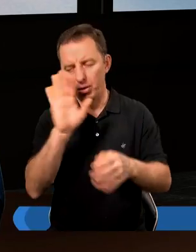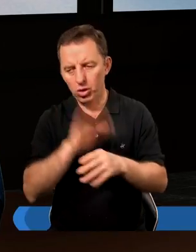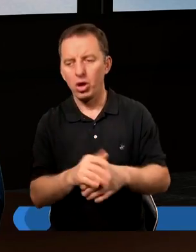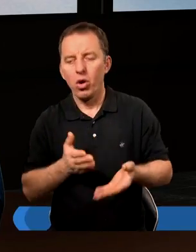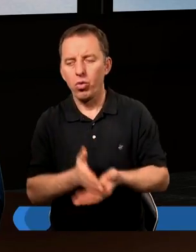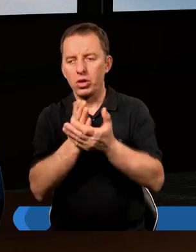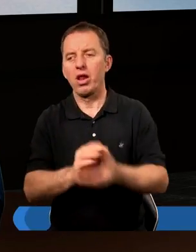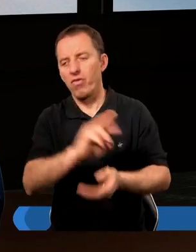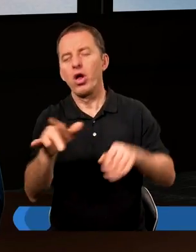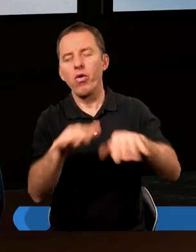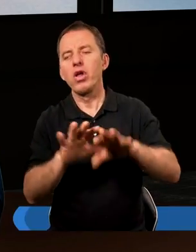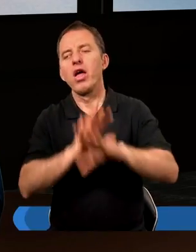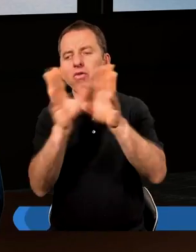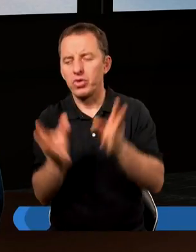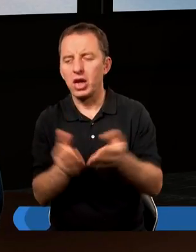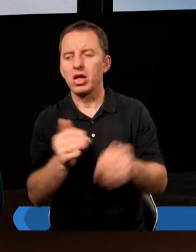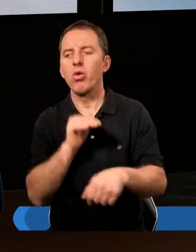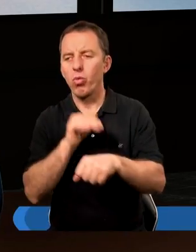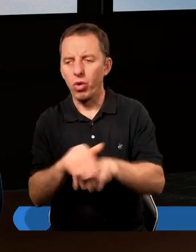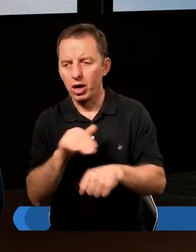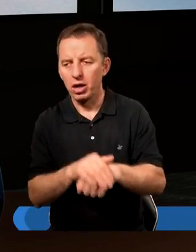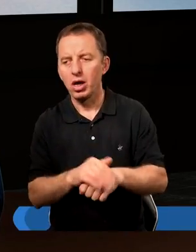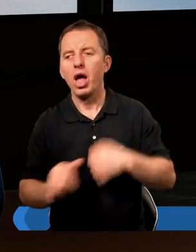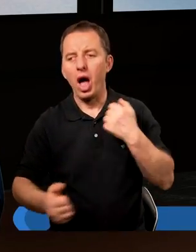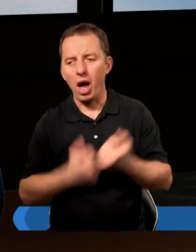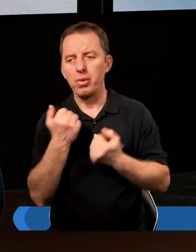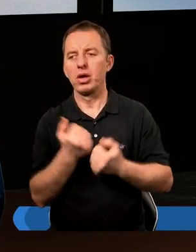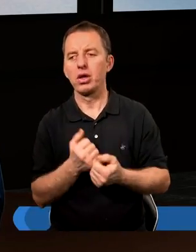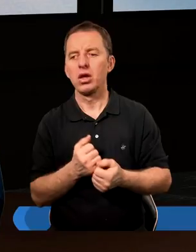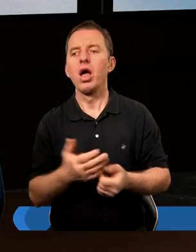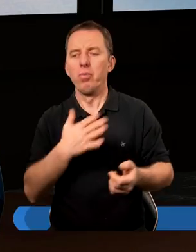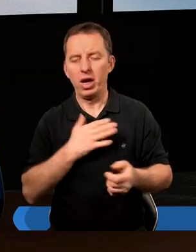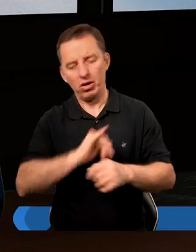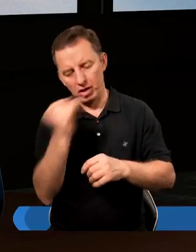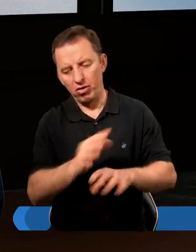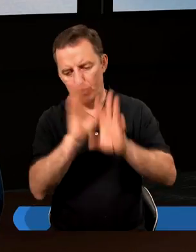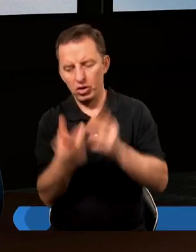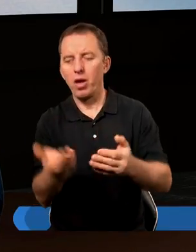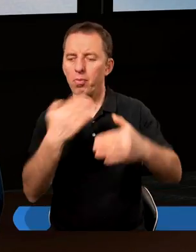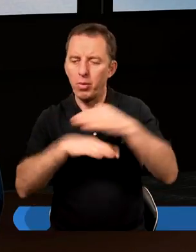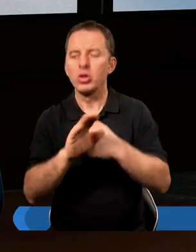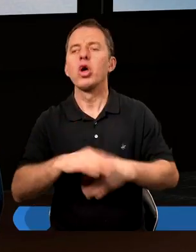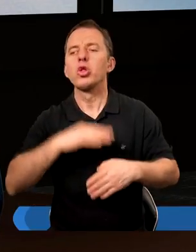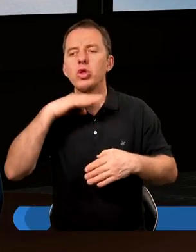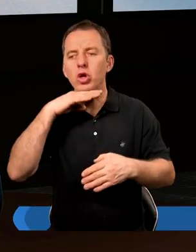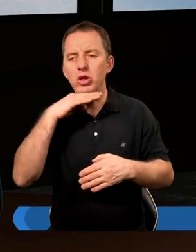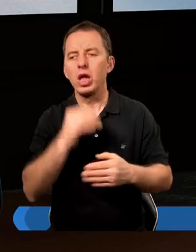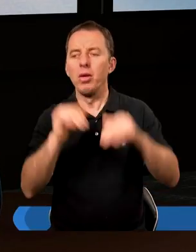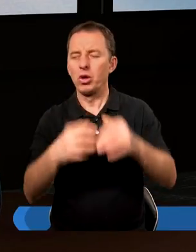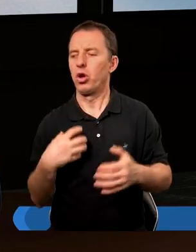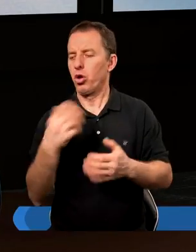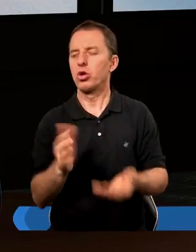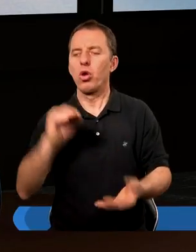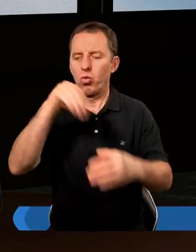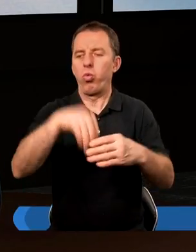jest Bóg udzielić Wam obficie wszelkiej łaski, abyście, mając zawsze wszystkiego pod dostatkiem, mogli